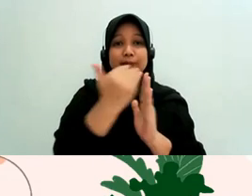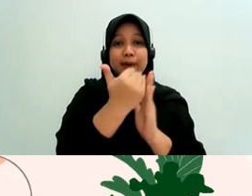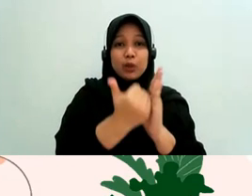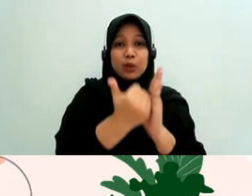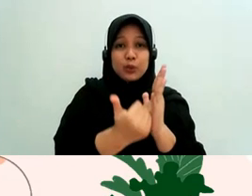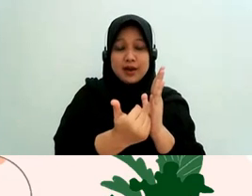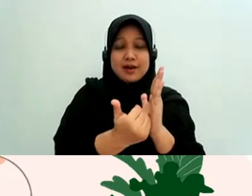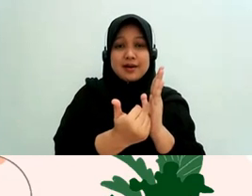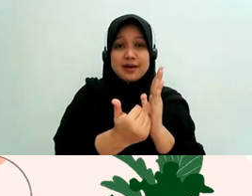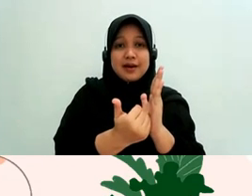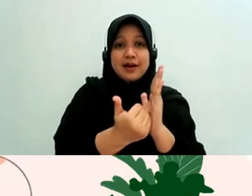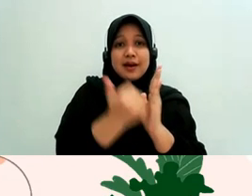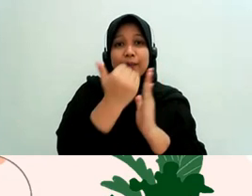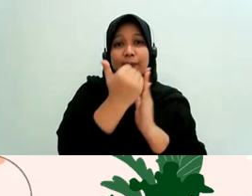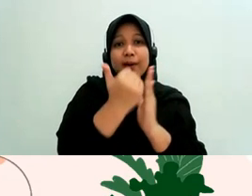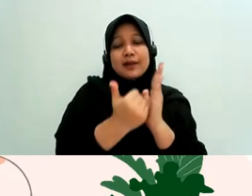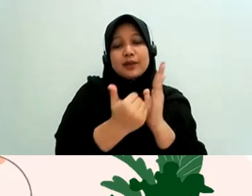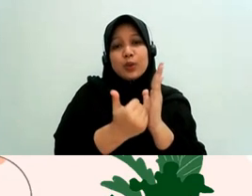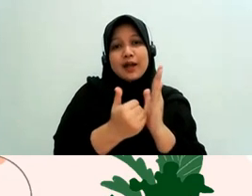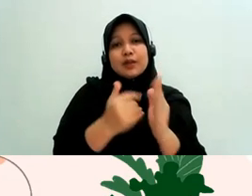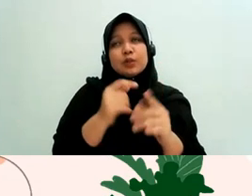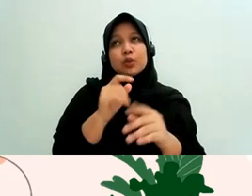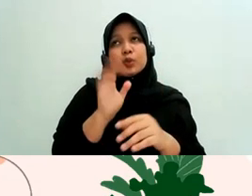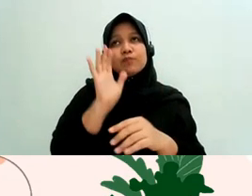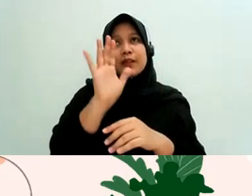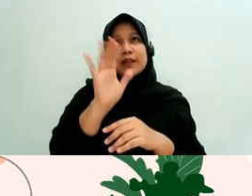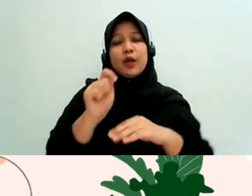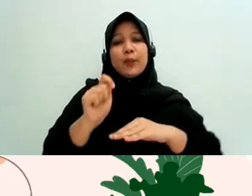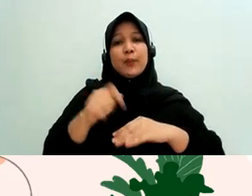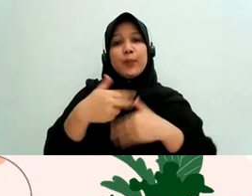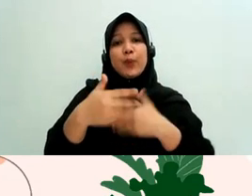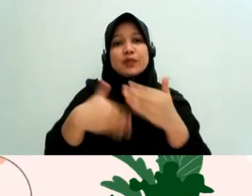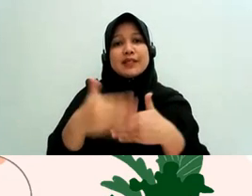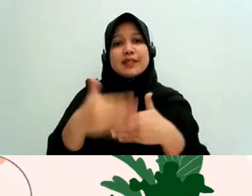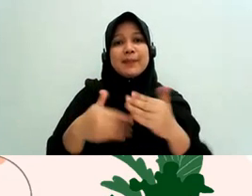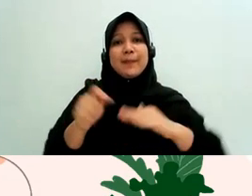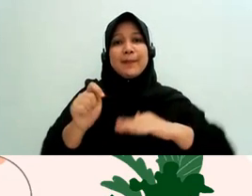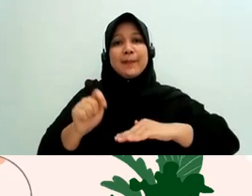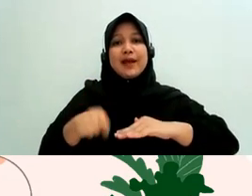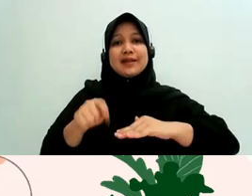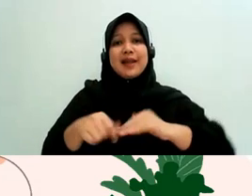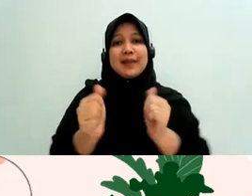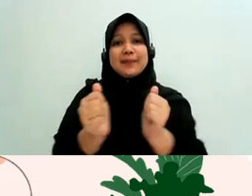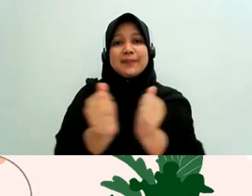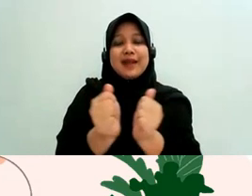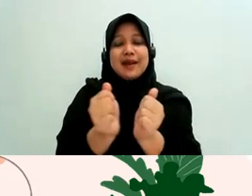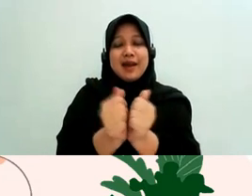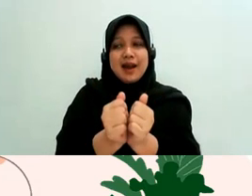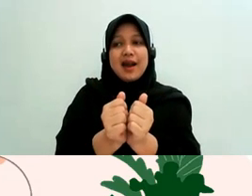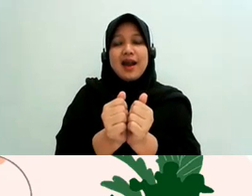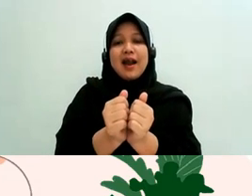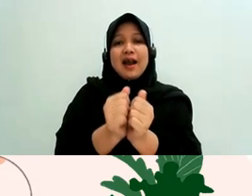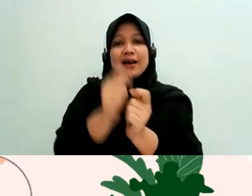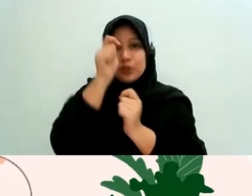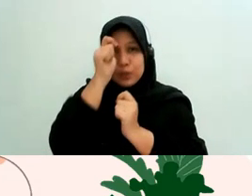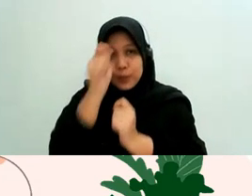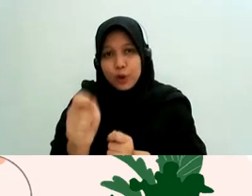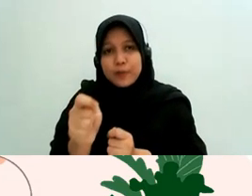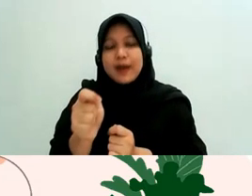yang membuat proses peradilan pidana di kepolisian itu lebih menghormati hak-hak